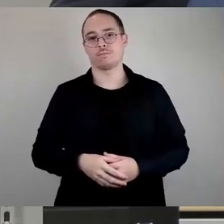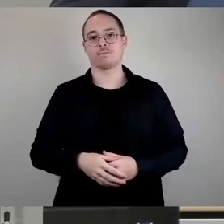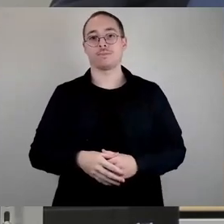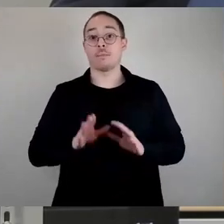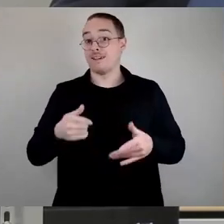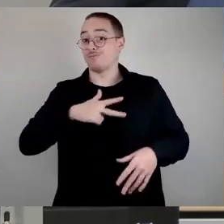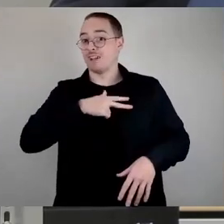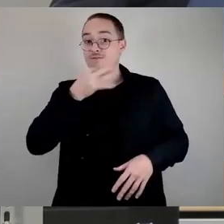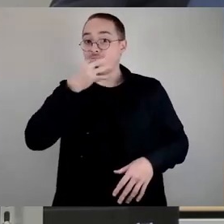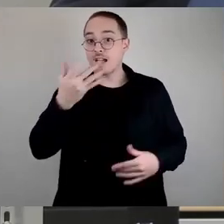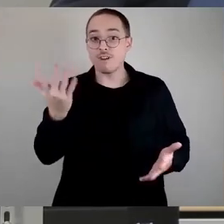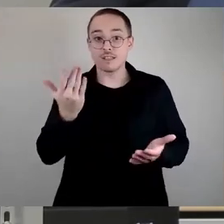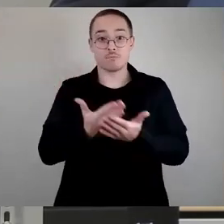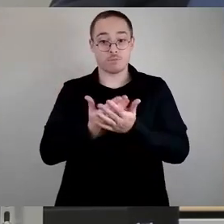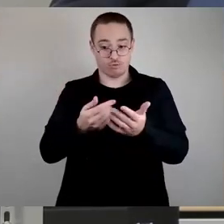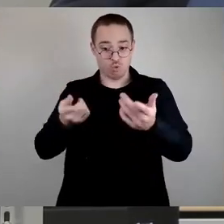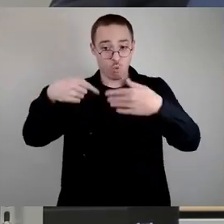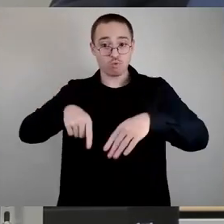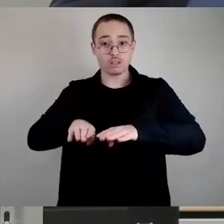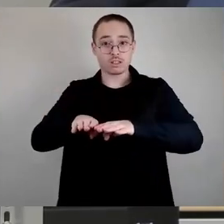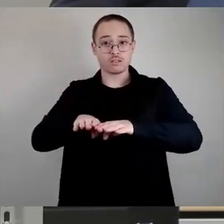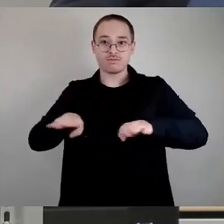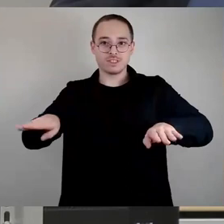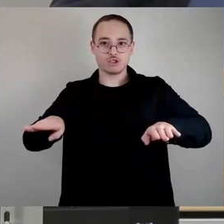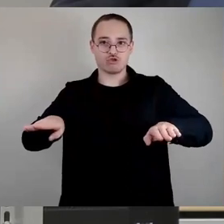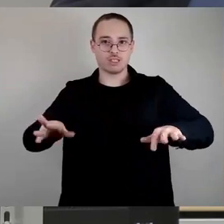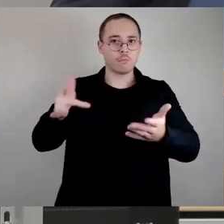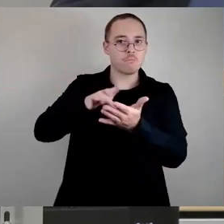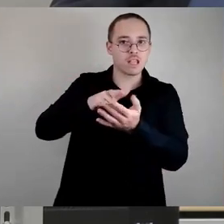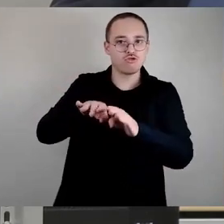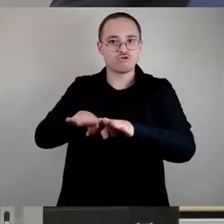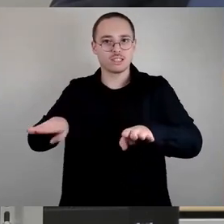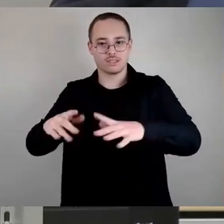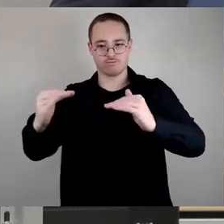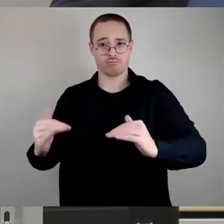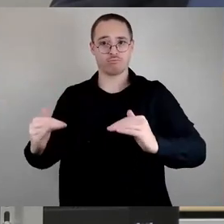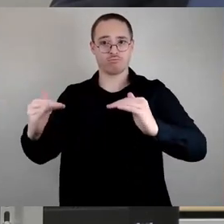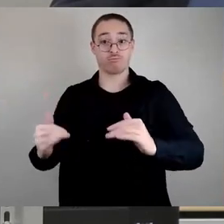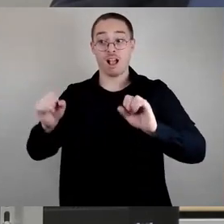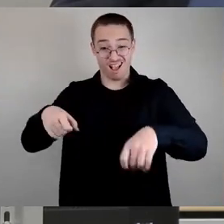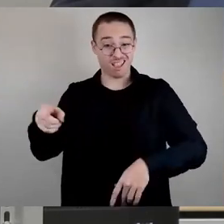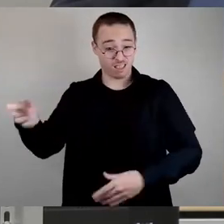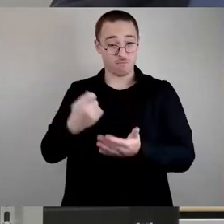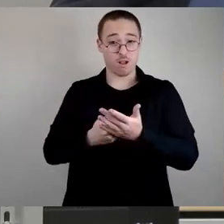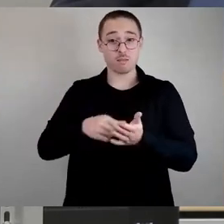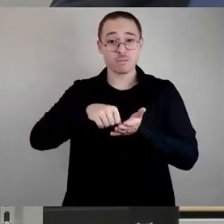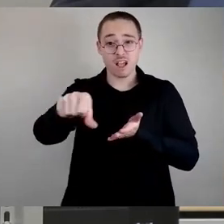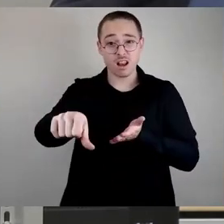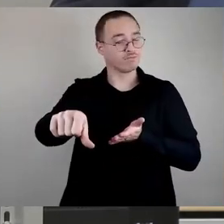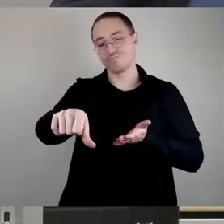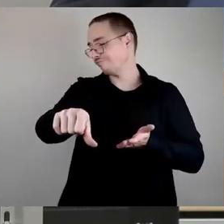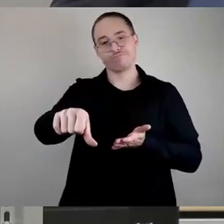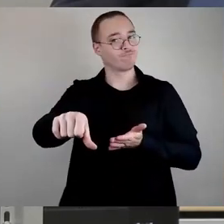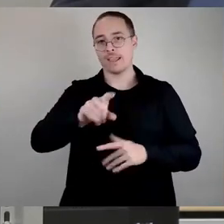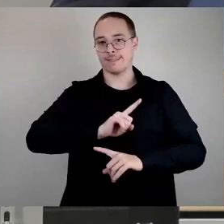können die unteren Mittelschichten diesen Preis noch bezahlen? Und da sagen wir, nein, deswegen soll der